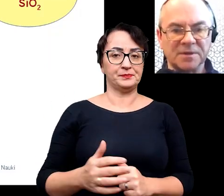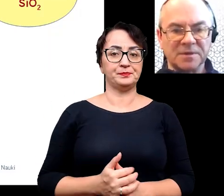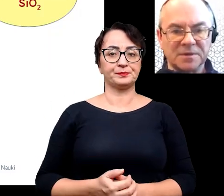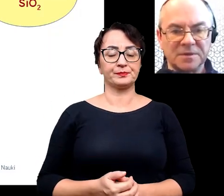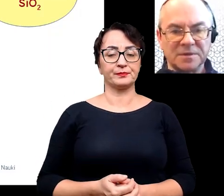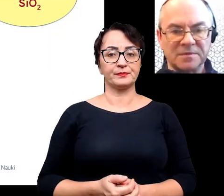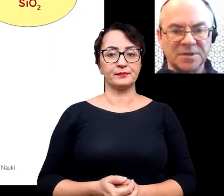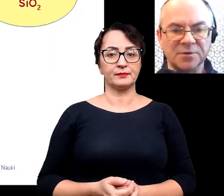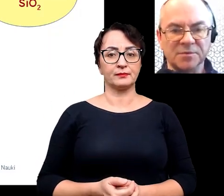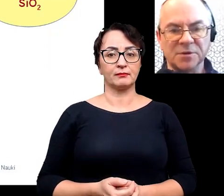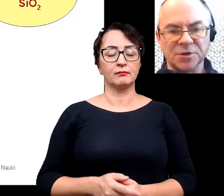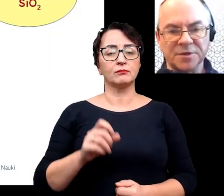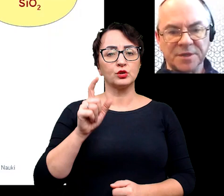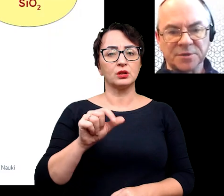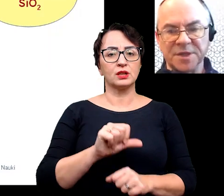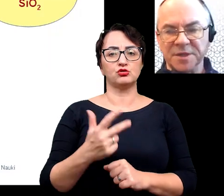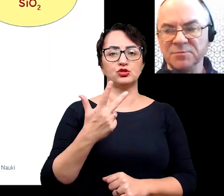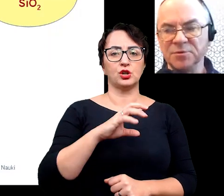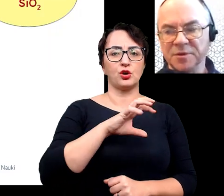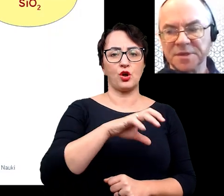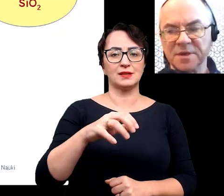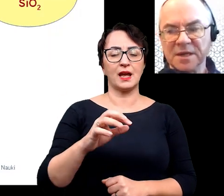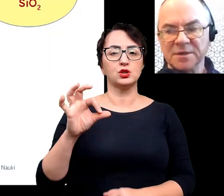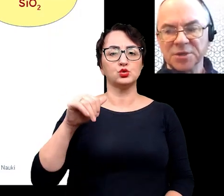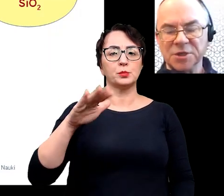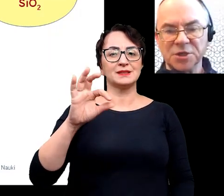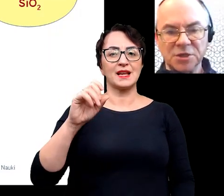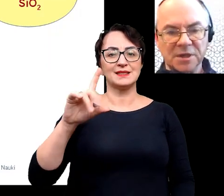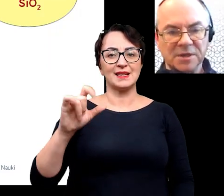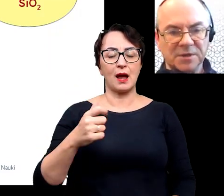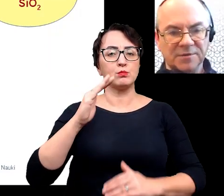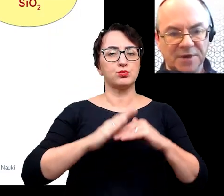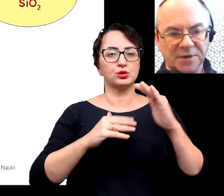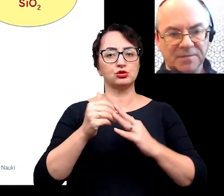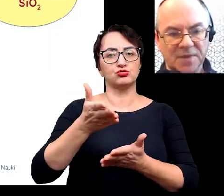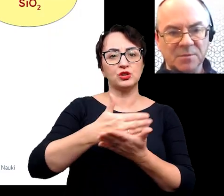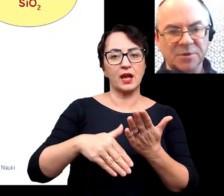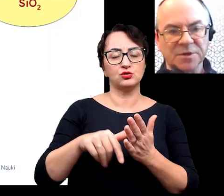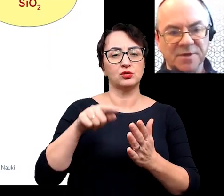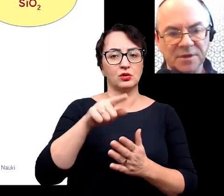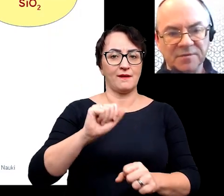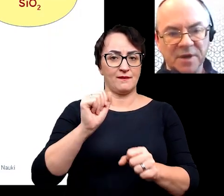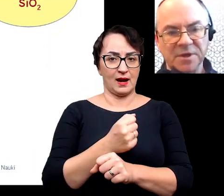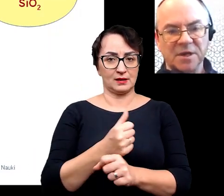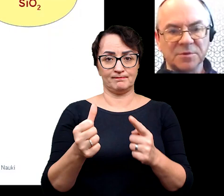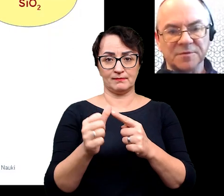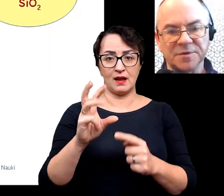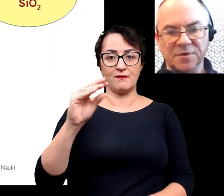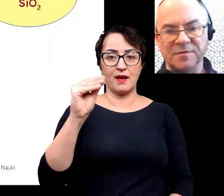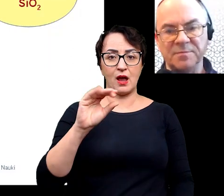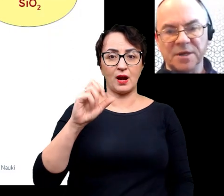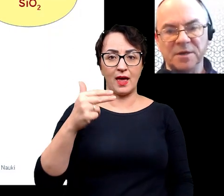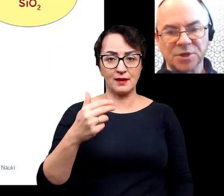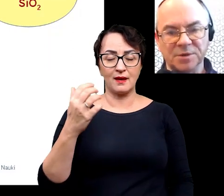razie występują tylko trzy rodzaje substancji budujące części twarde. Albo jest to węglan wapnia,